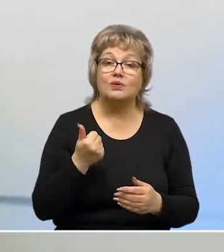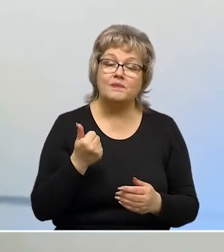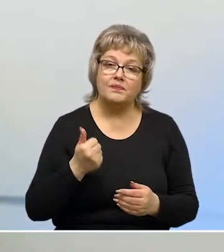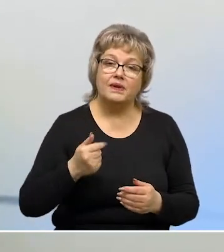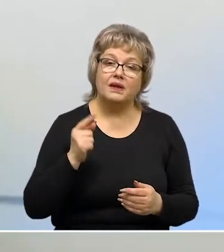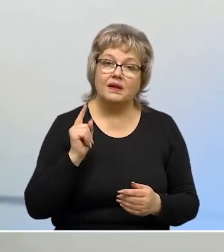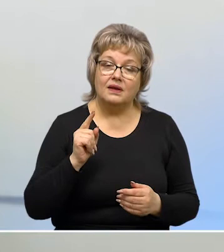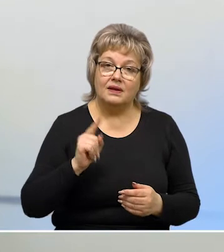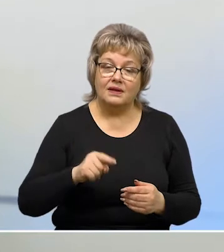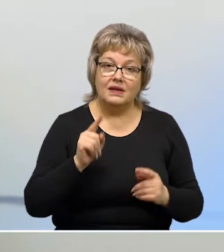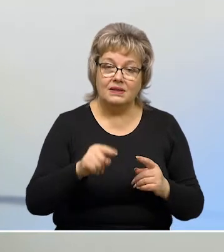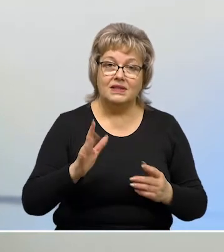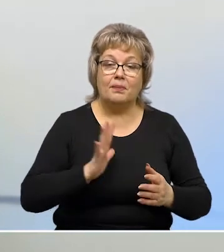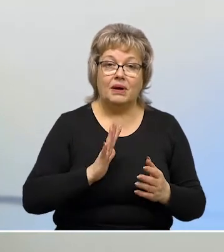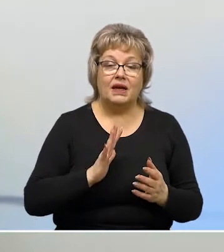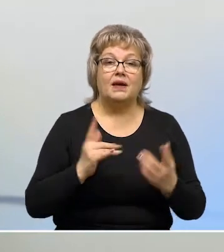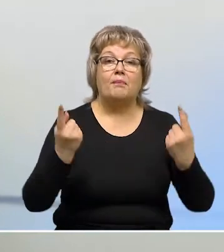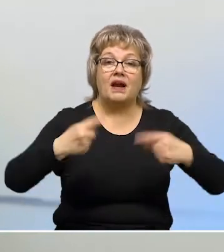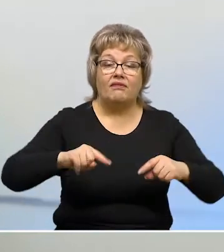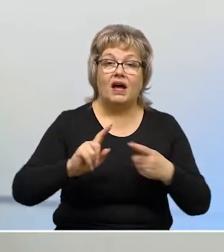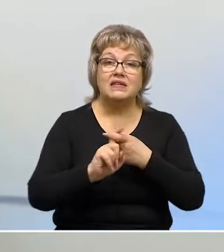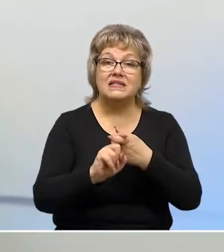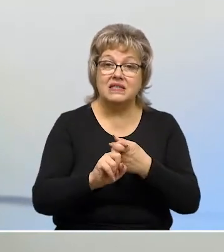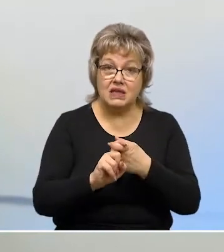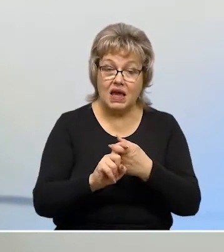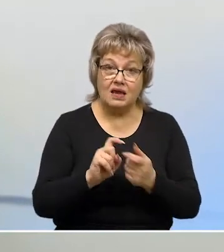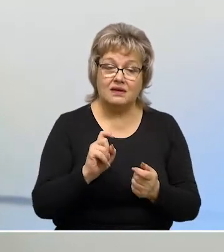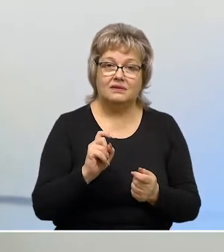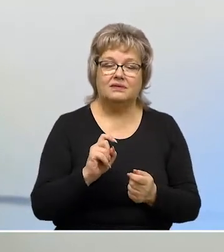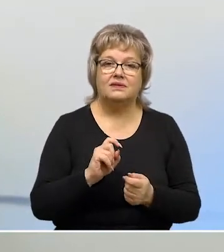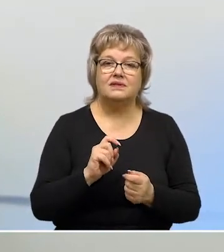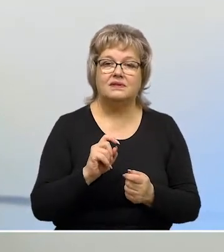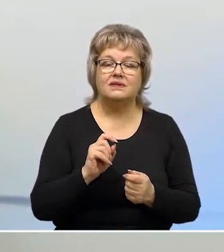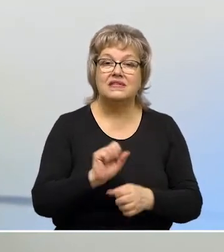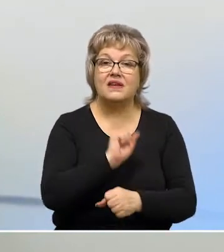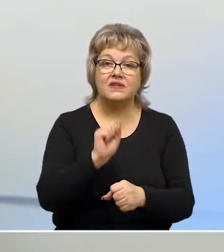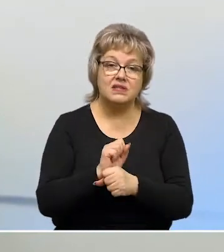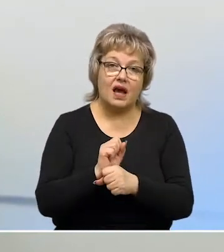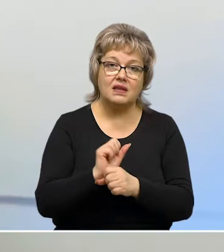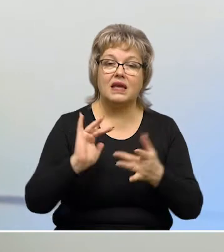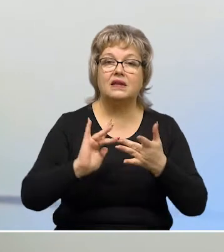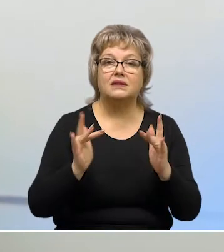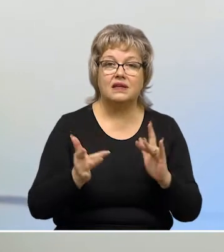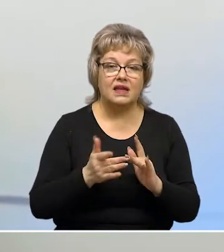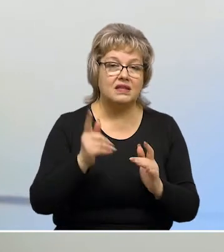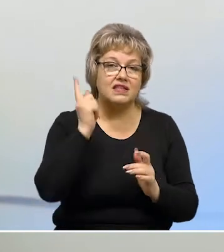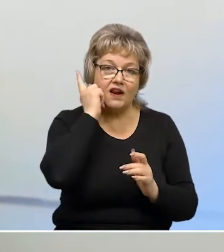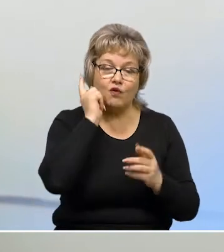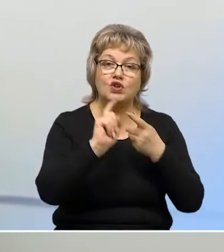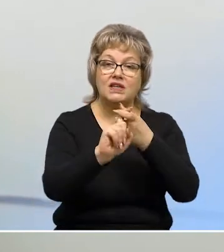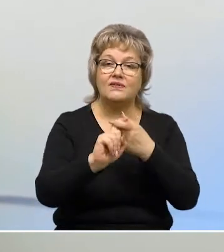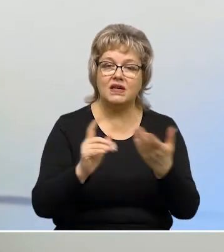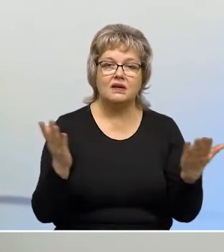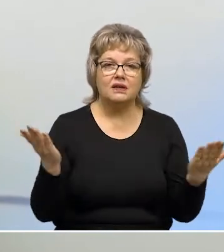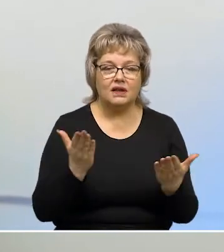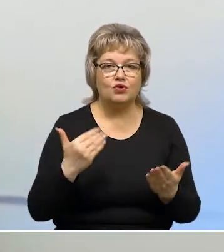дозвониться. Это как раз и были те провалы сетей, зависание полностью сети интернета, телефонной